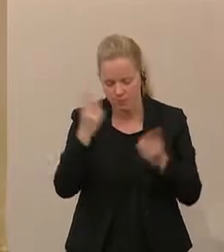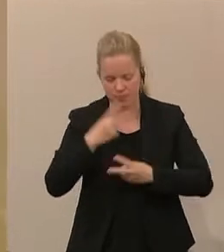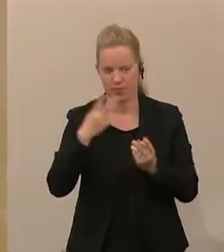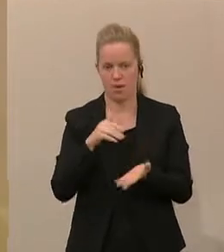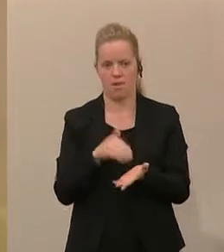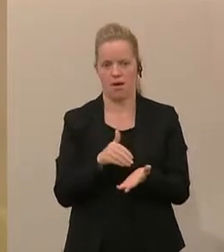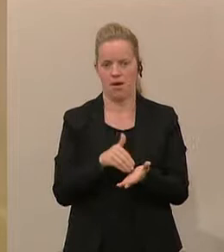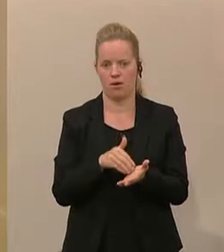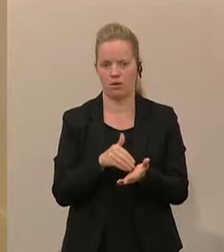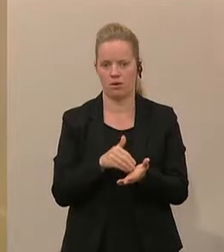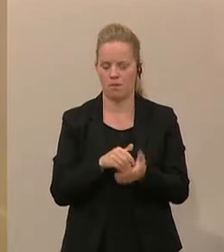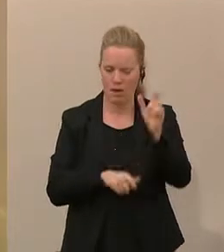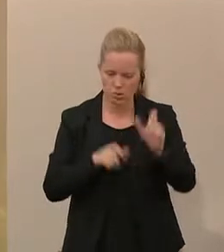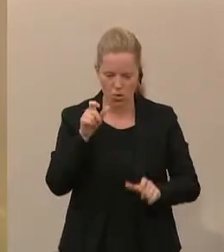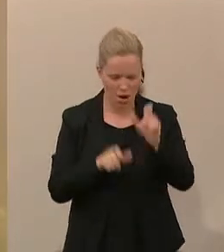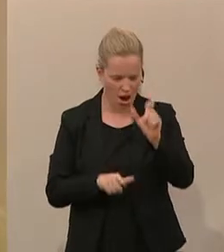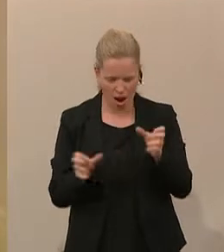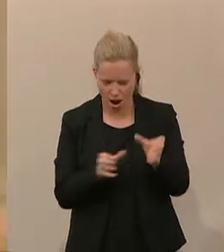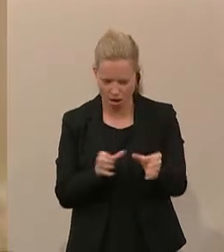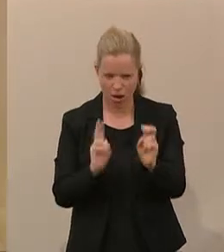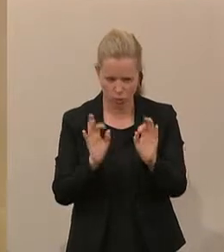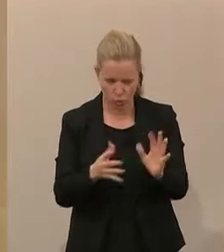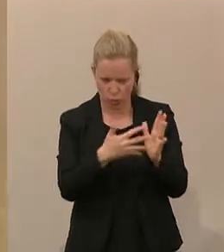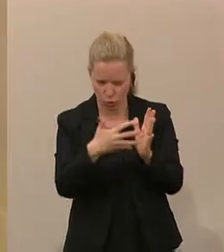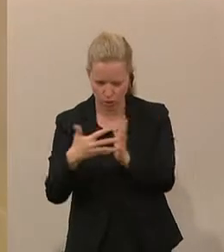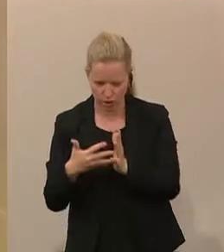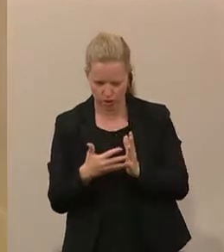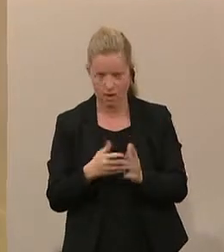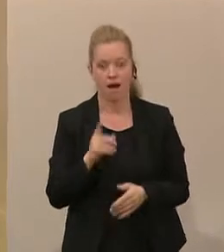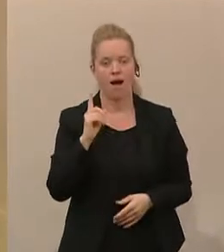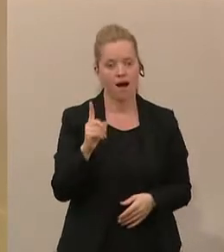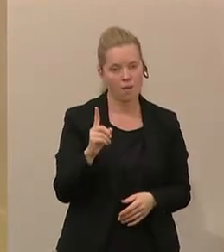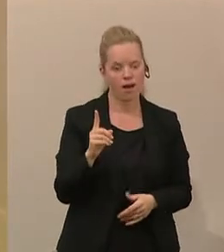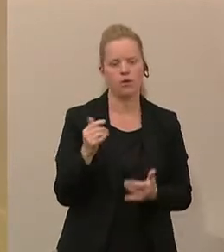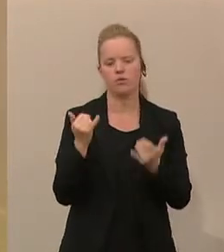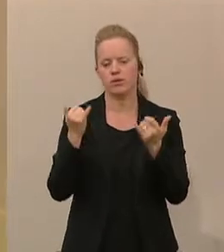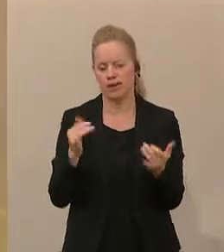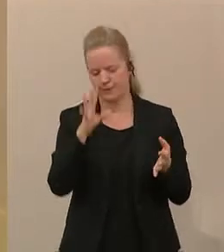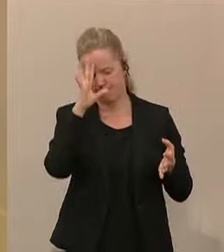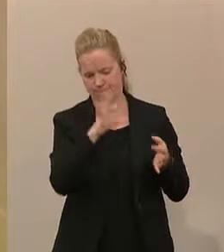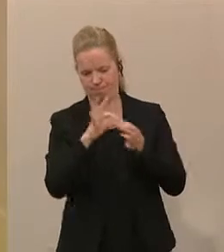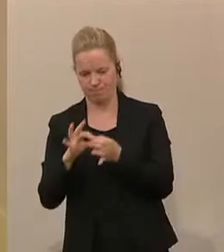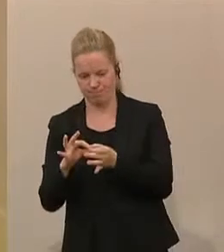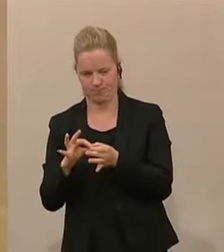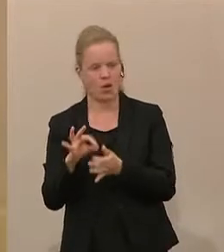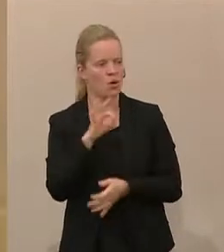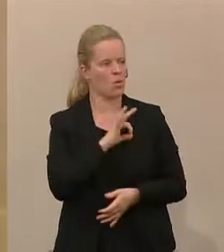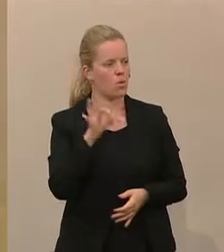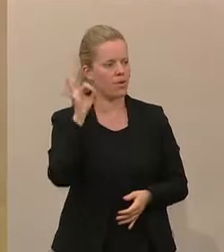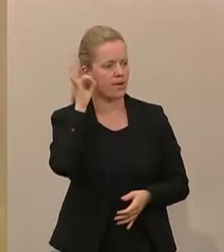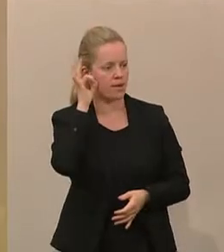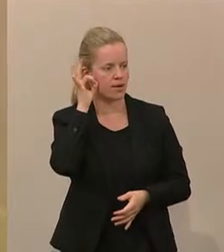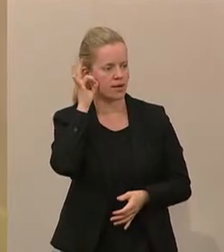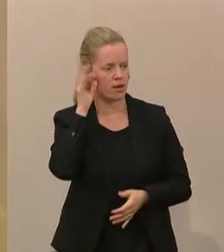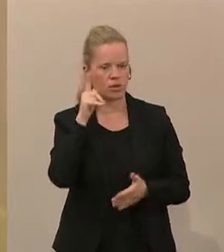genauso viel Personal, um das kontrollieren zu können. Aber, und da komme ich jetzt zur Kollegin, zur